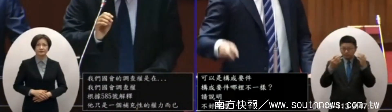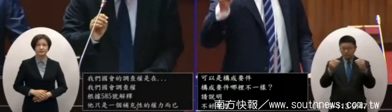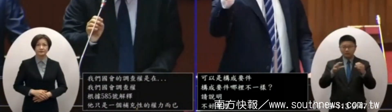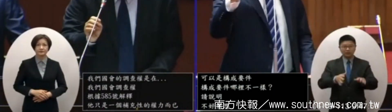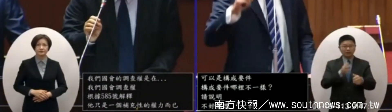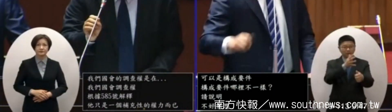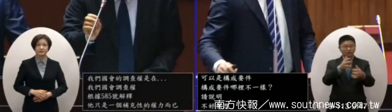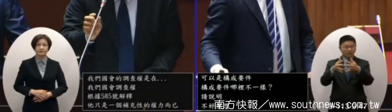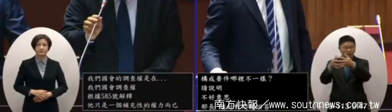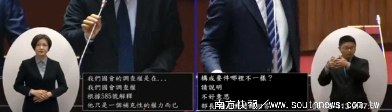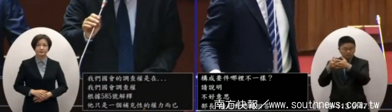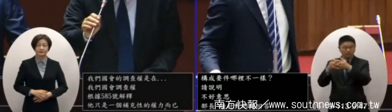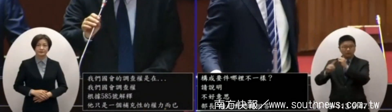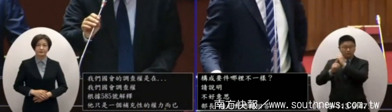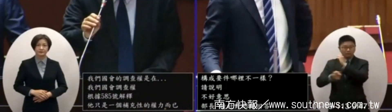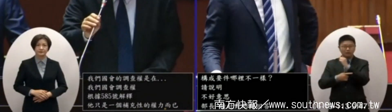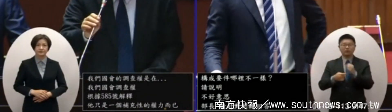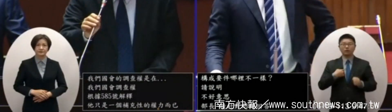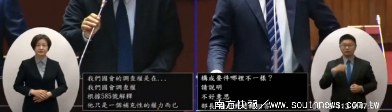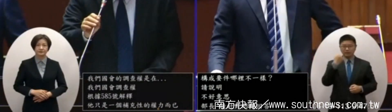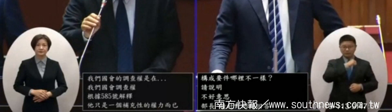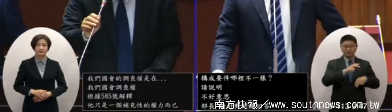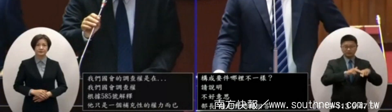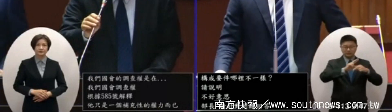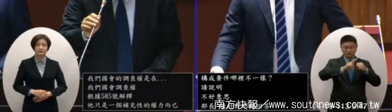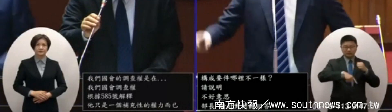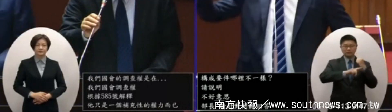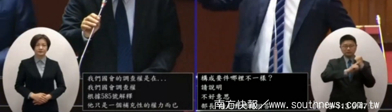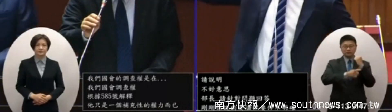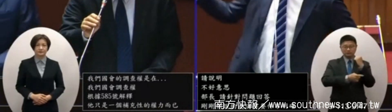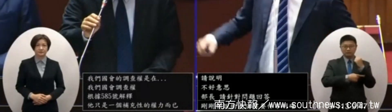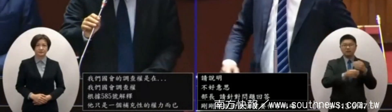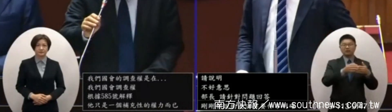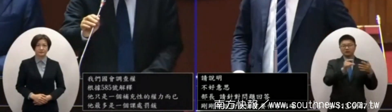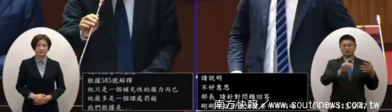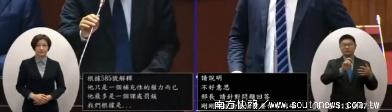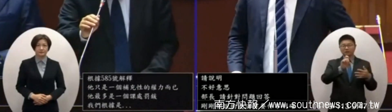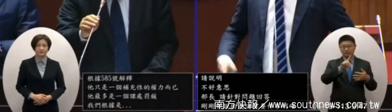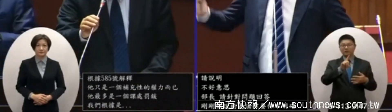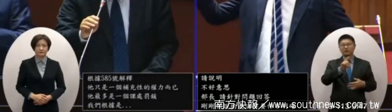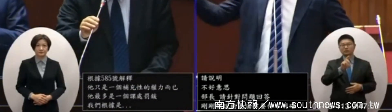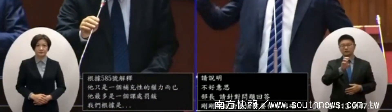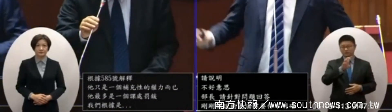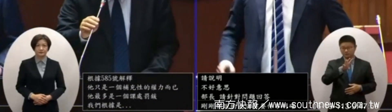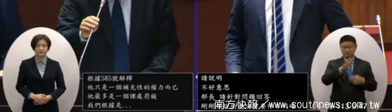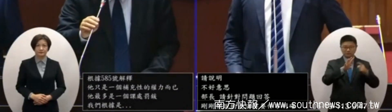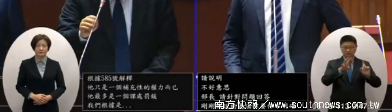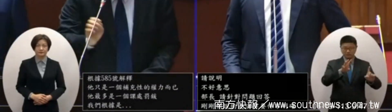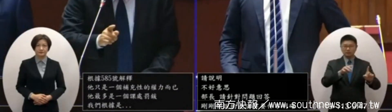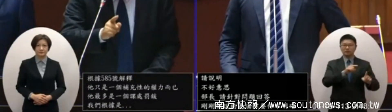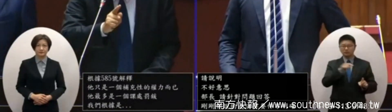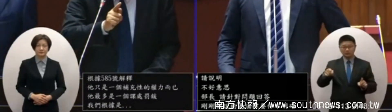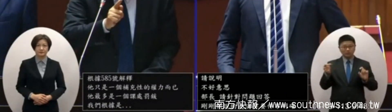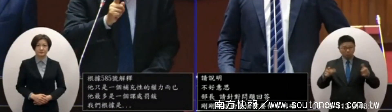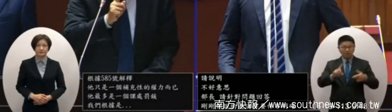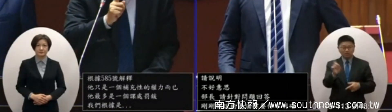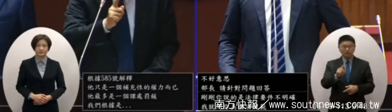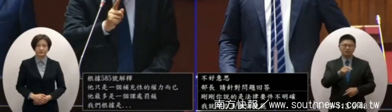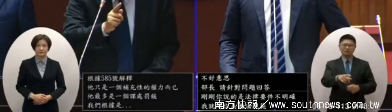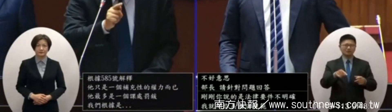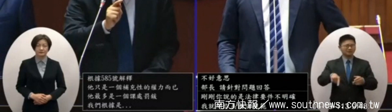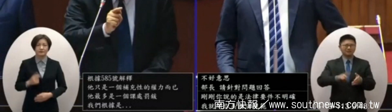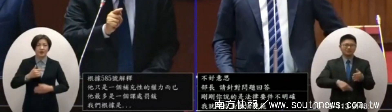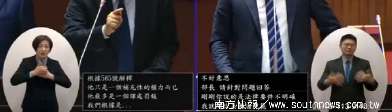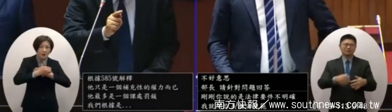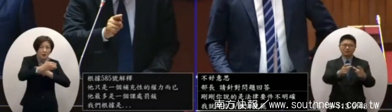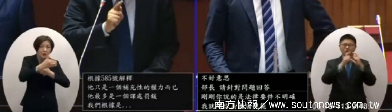的規範跟我們刑法144條141條之一哪裡構成要件不一樣這麼簡單的問題都回答不出來喔